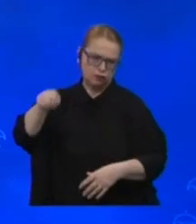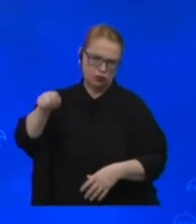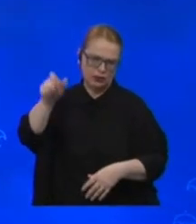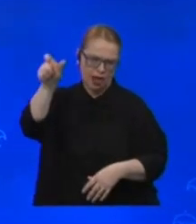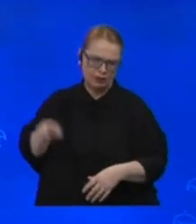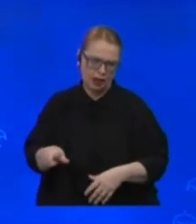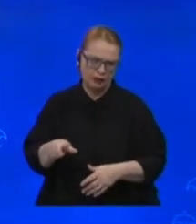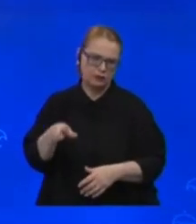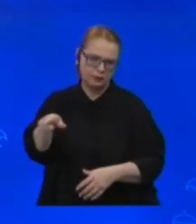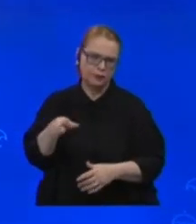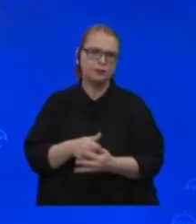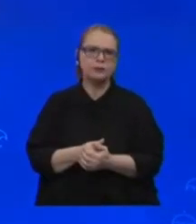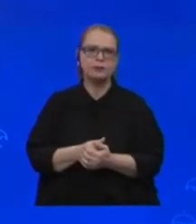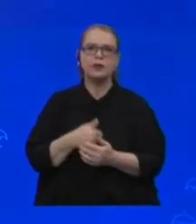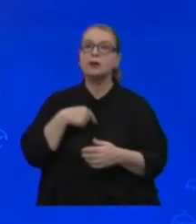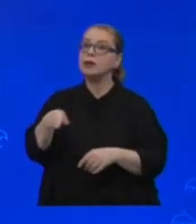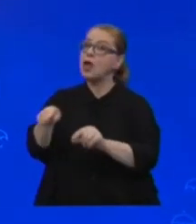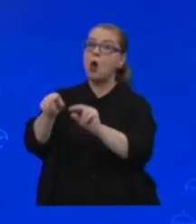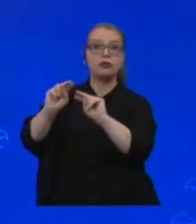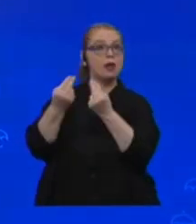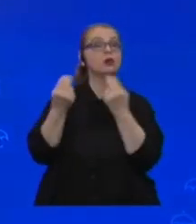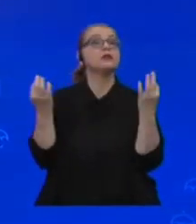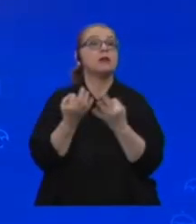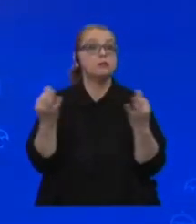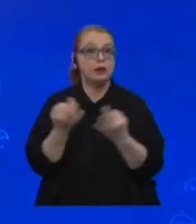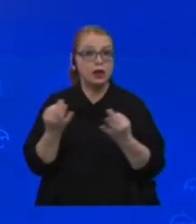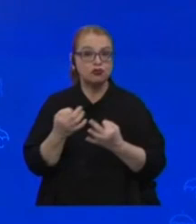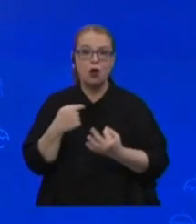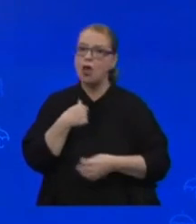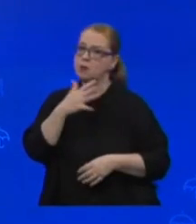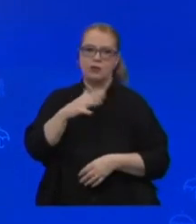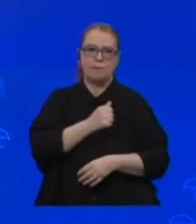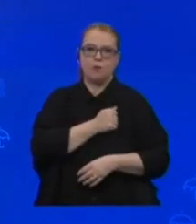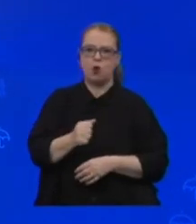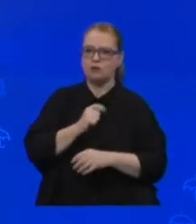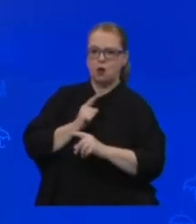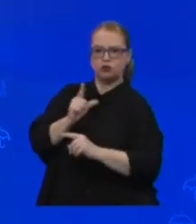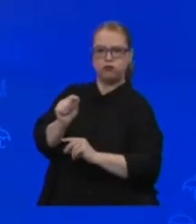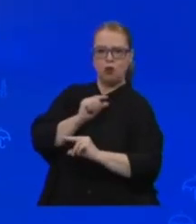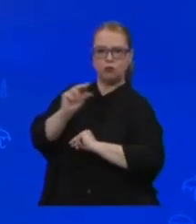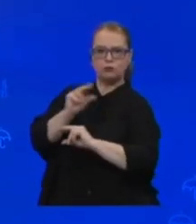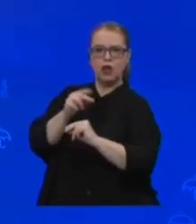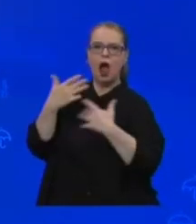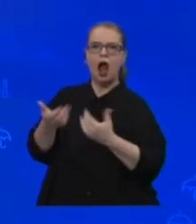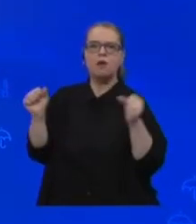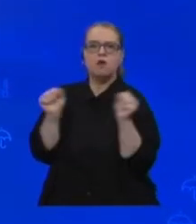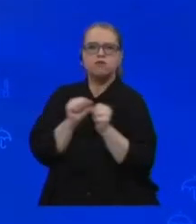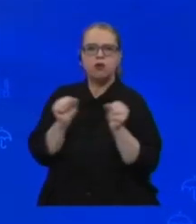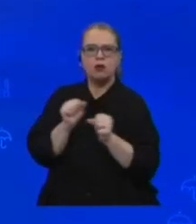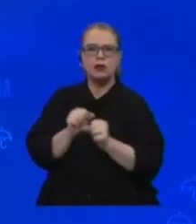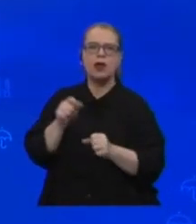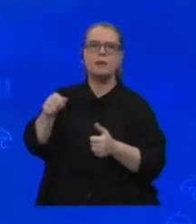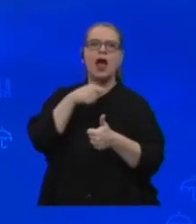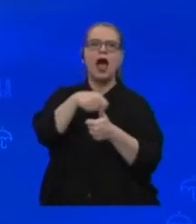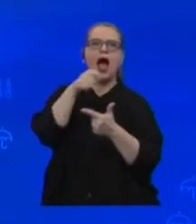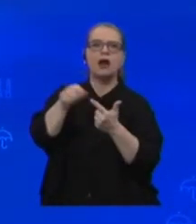vyplakávanie o tom, ako ho nepozývame preto, lebo si s ním netrúfame diskutovať, či bojíme sa jeho samozvanej argumentačnej sily.